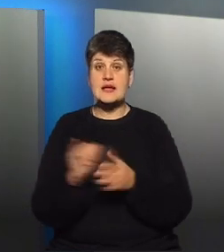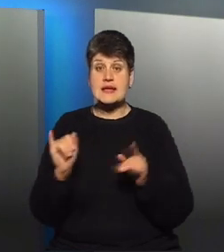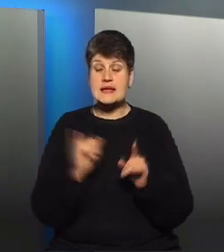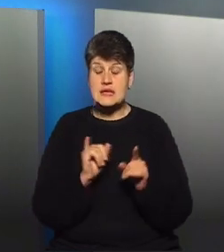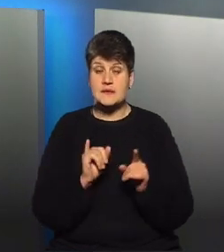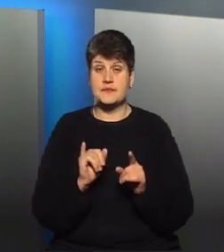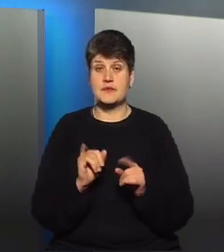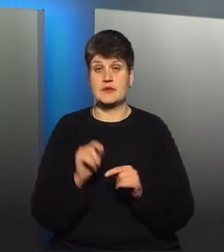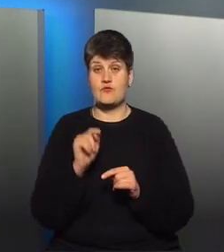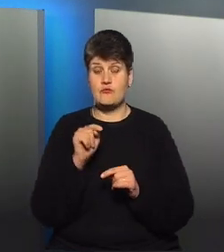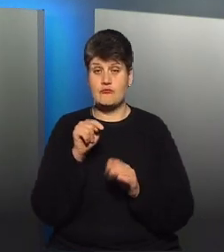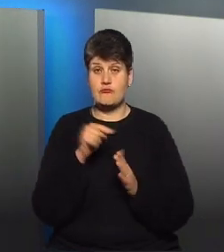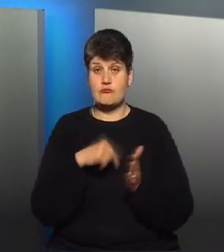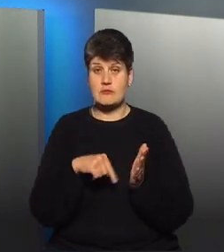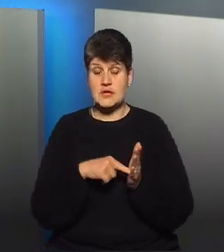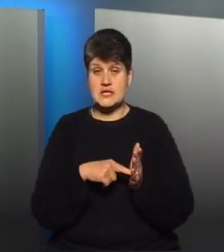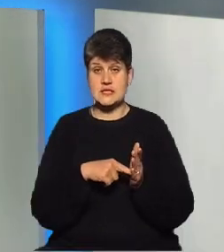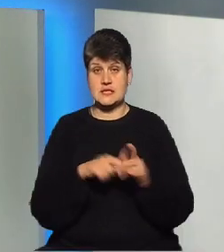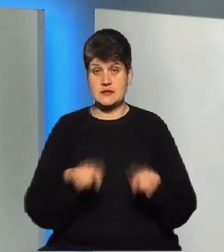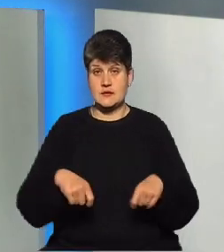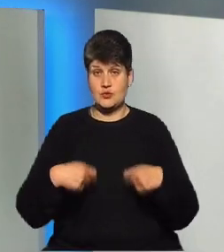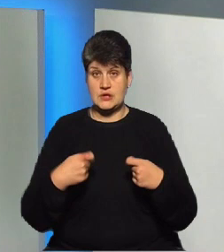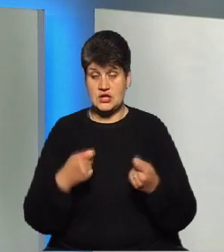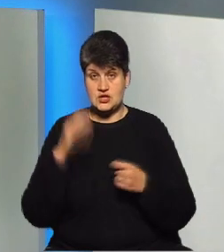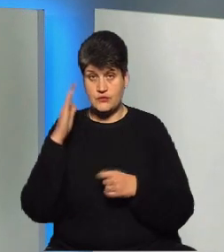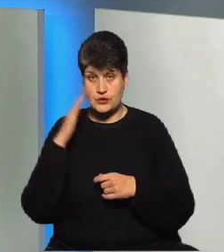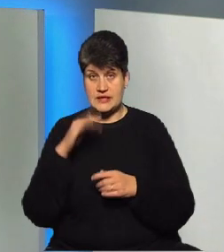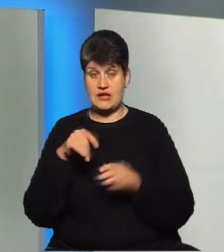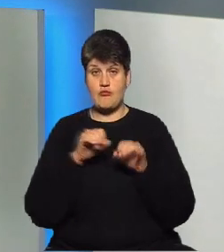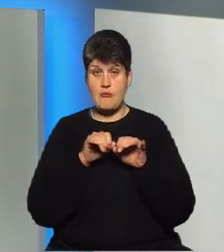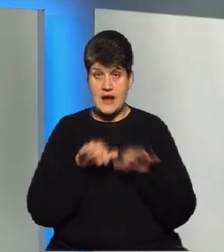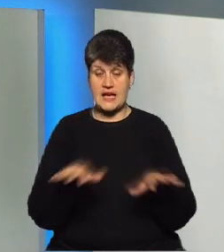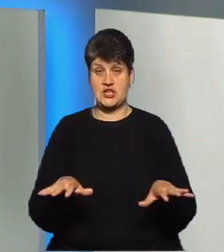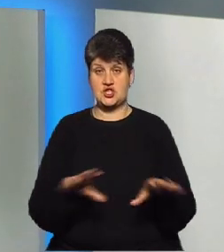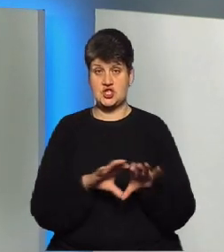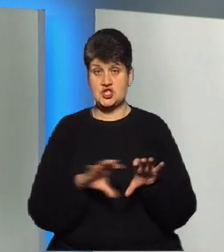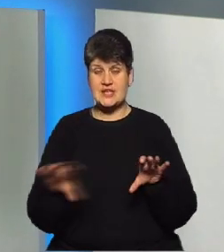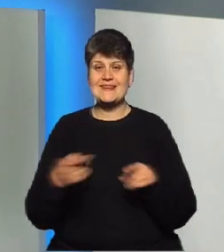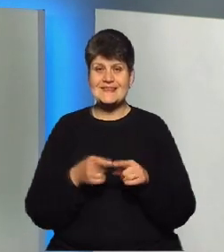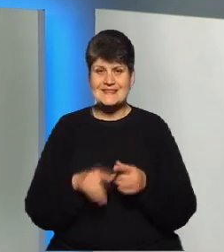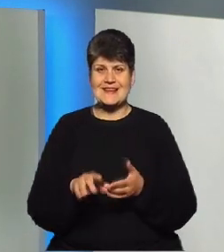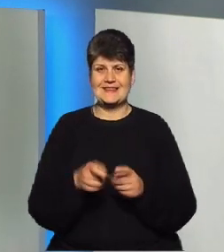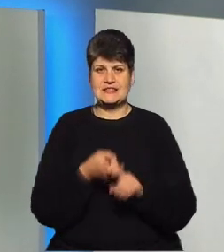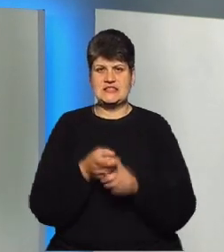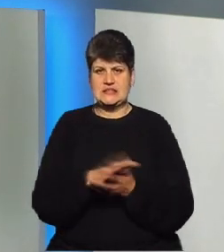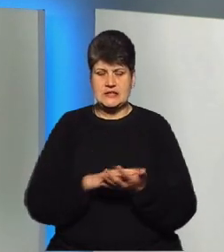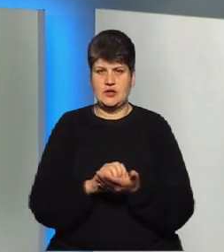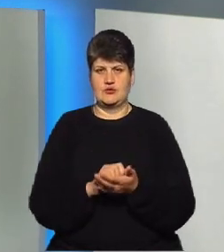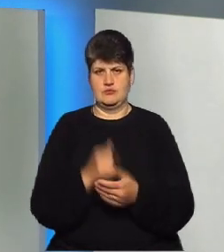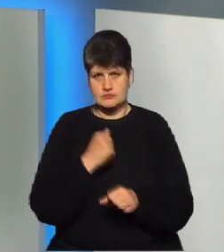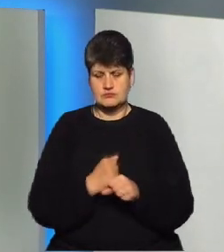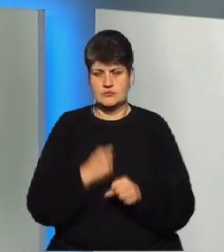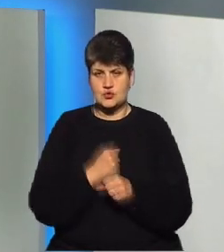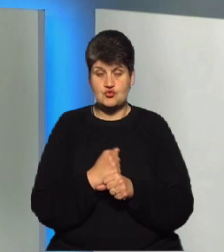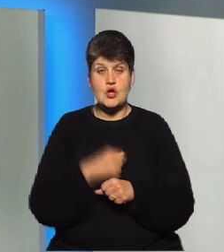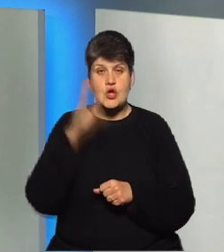і в місці подачі води в місто, і безпосередньо в самій мережі, цей знезаражувач діє і забезпечує те, що в воді не можуть